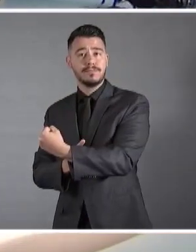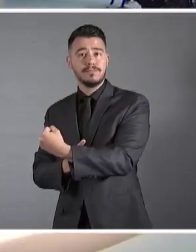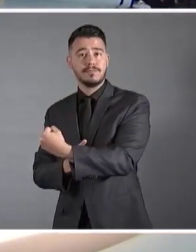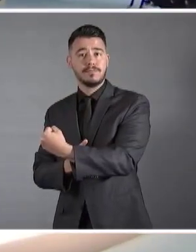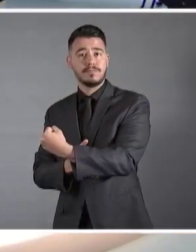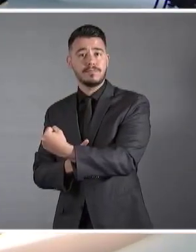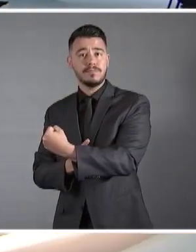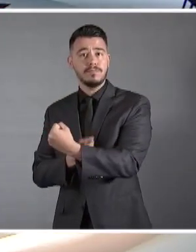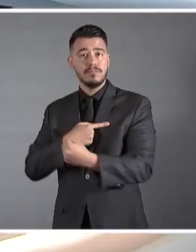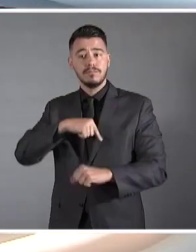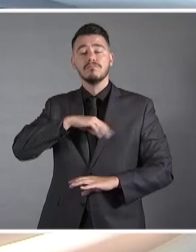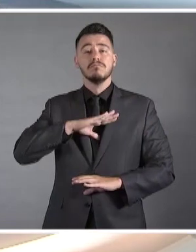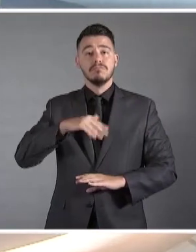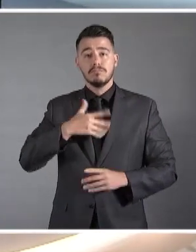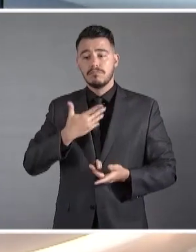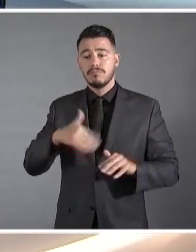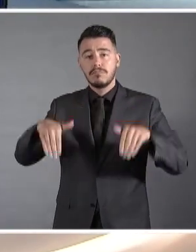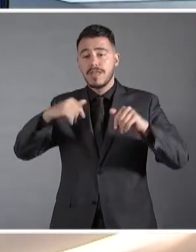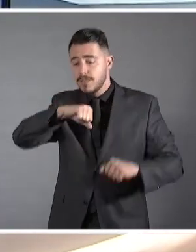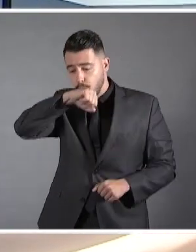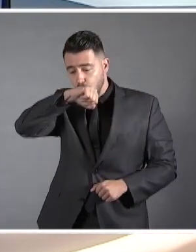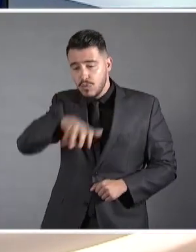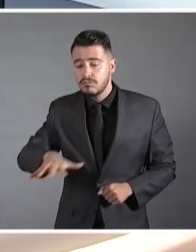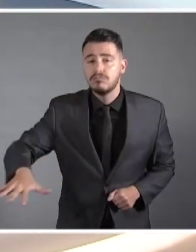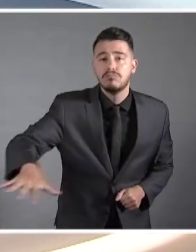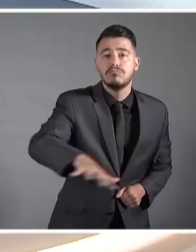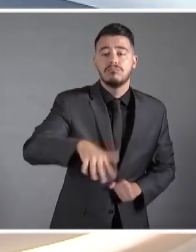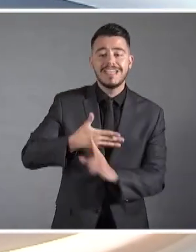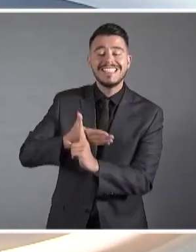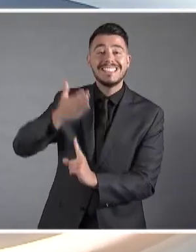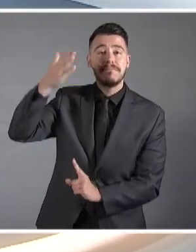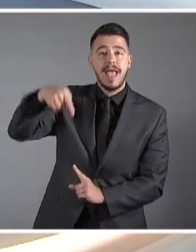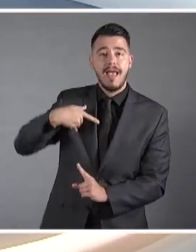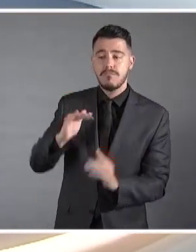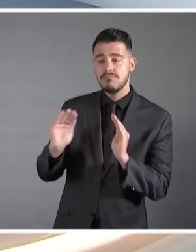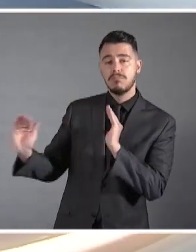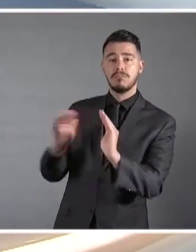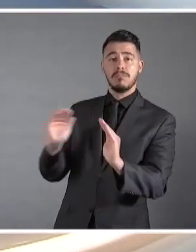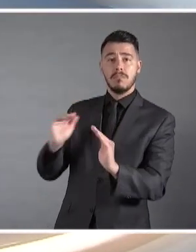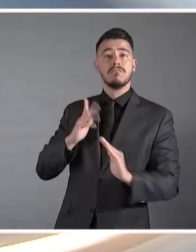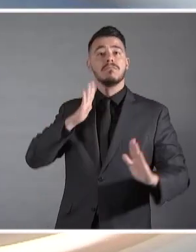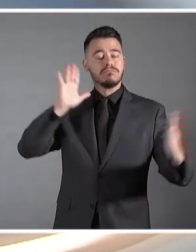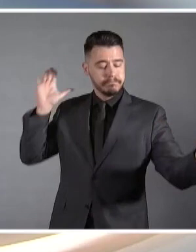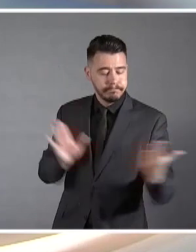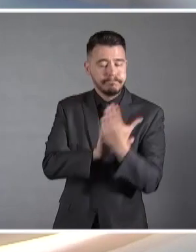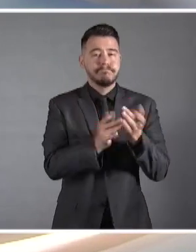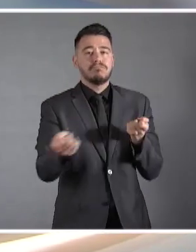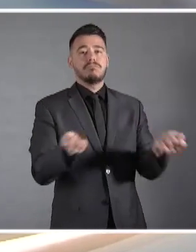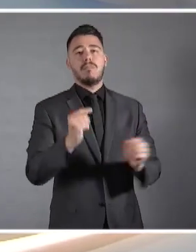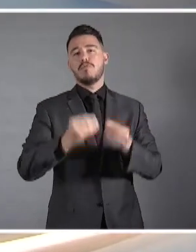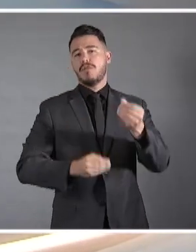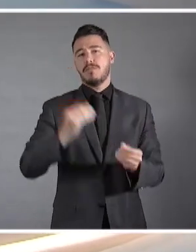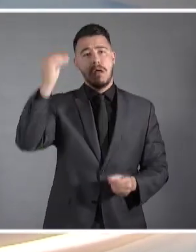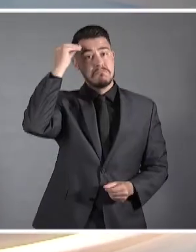πατριωτικής και κοινωνικής ευαισθησίας, αντιμετωπίζοντας όλα τα προβλήματα. Και θυμίζω, μεταναστευτική